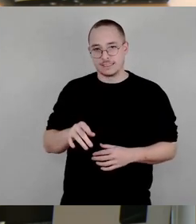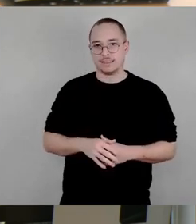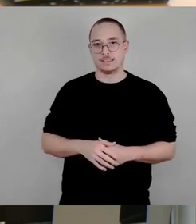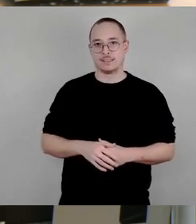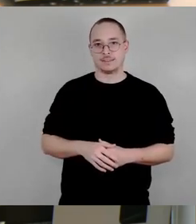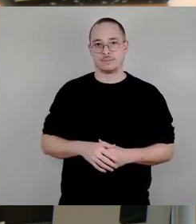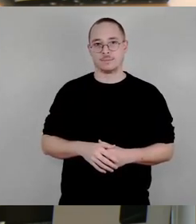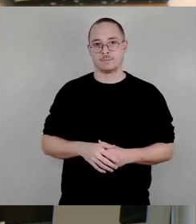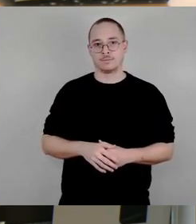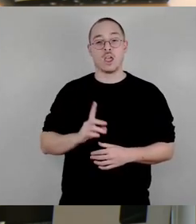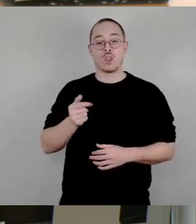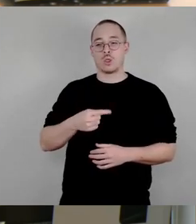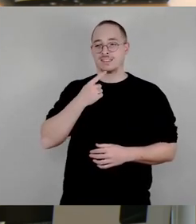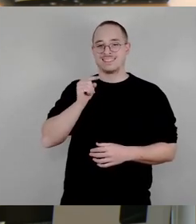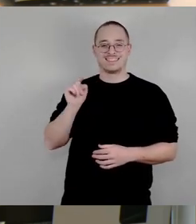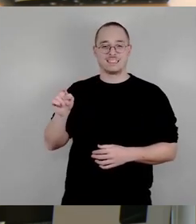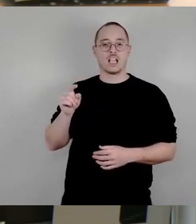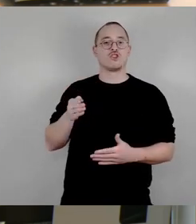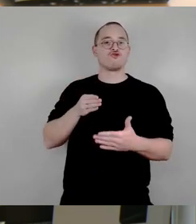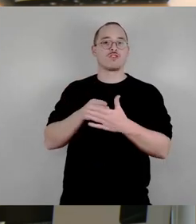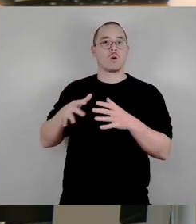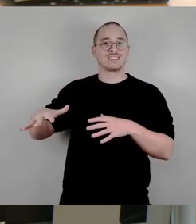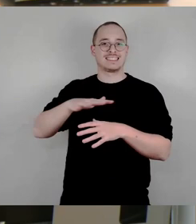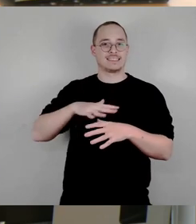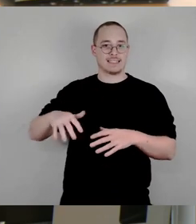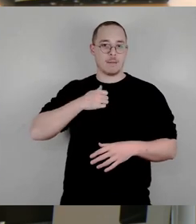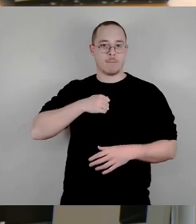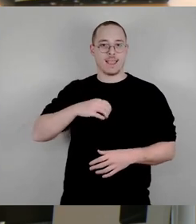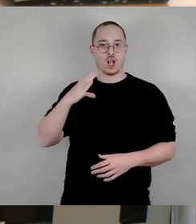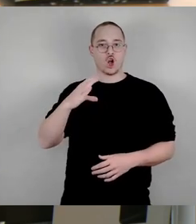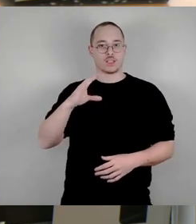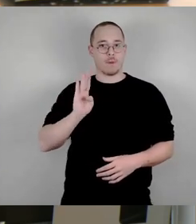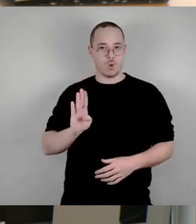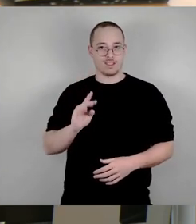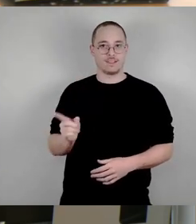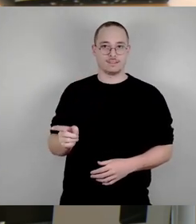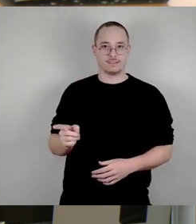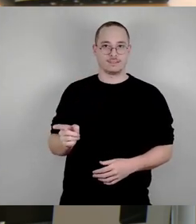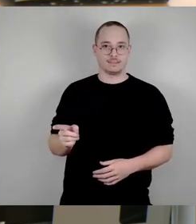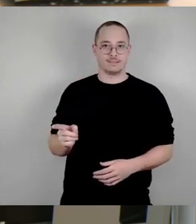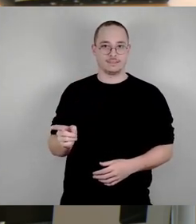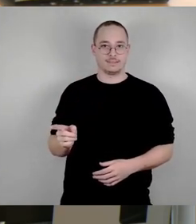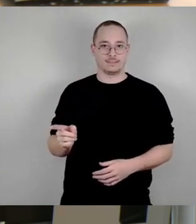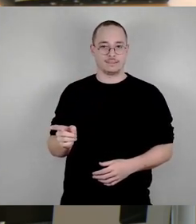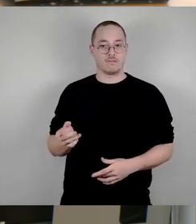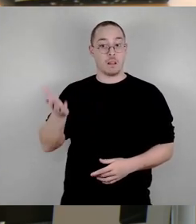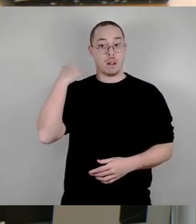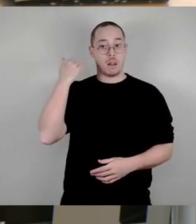Stauseebad Kosse Baude. In den vergangenen Jahren konnte ja glücklicherweise der